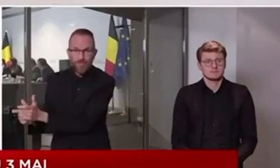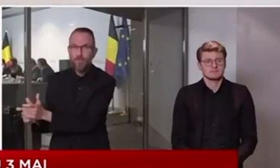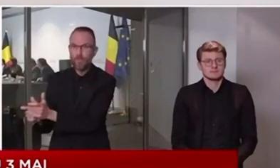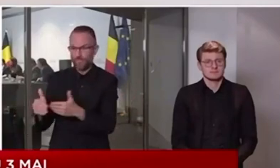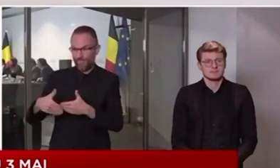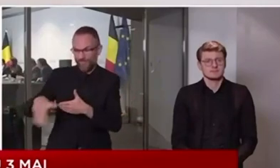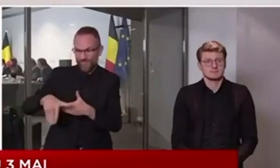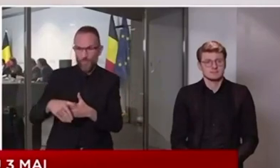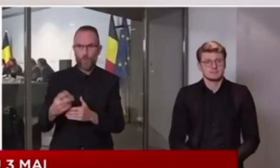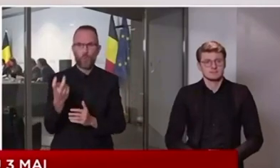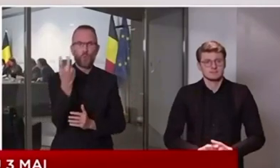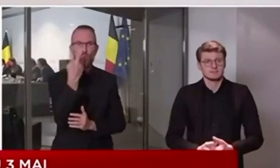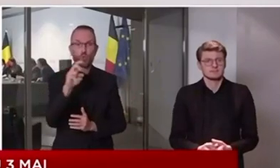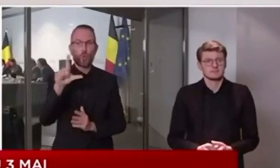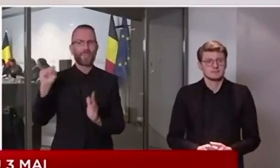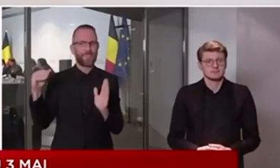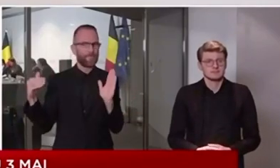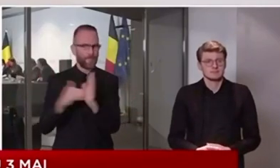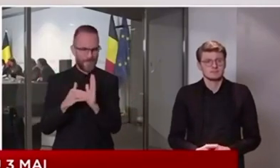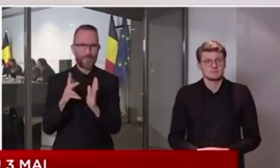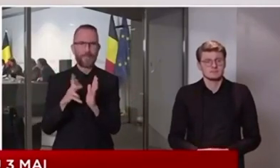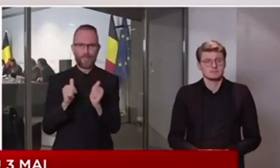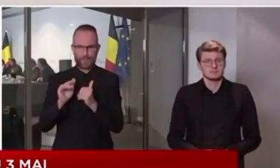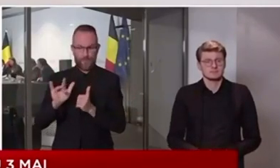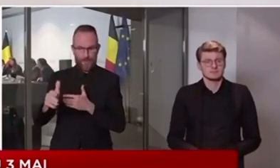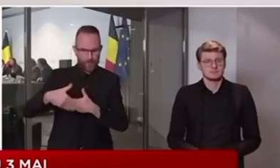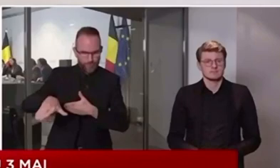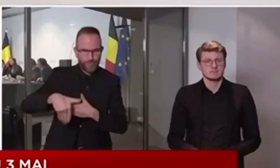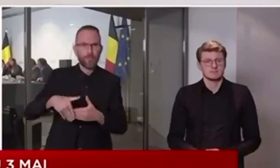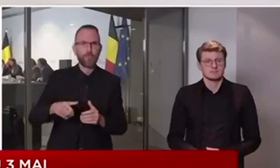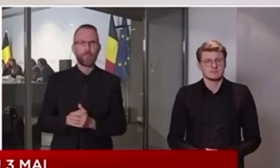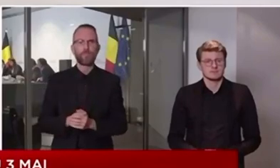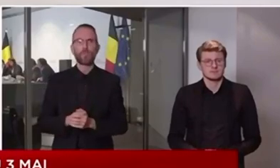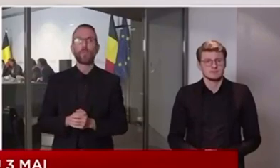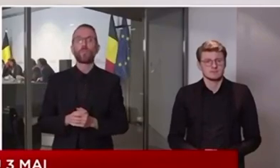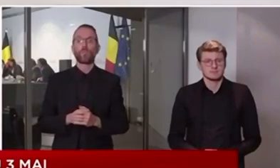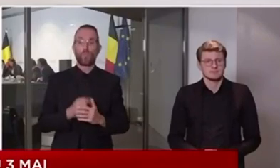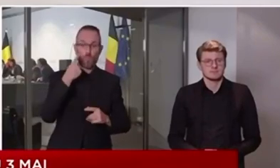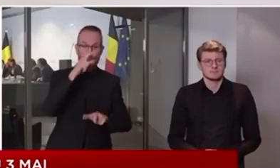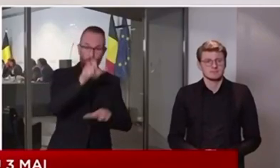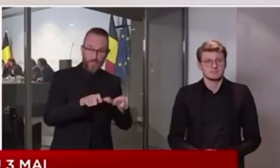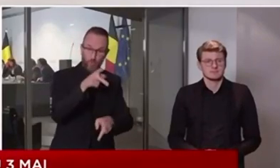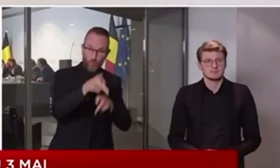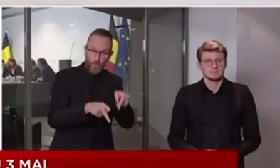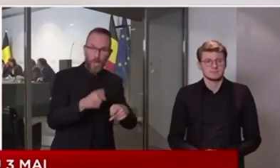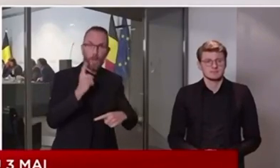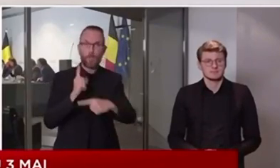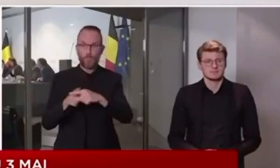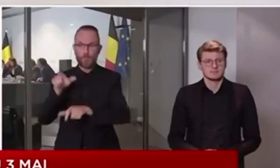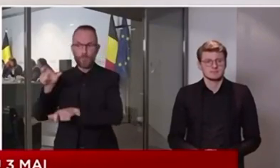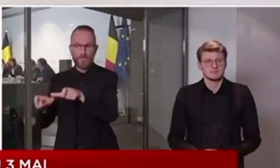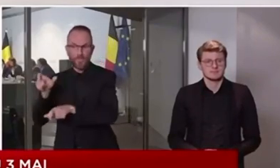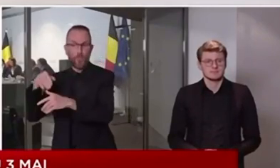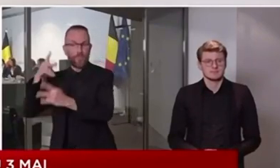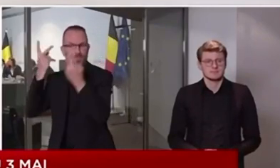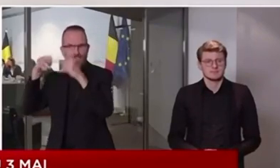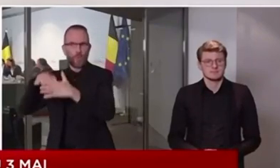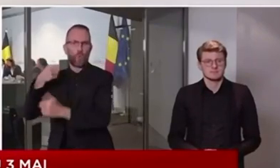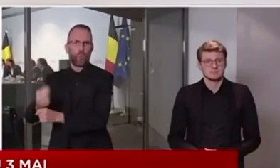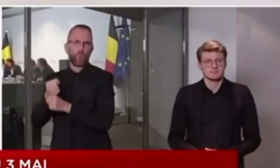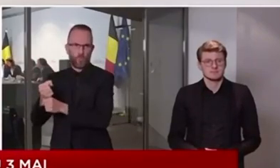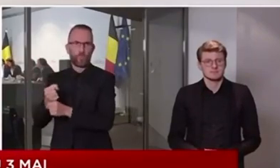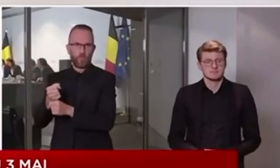du personnel que les résidents. Ce testing, à grande échelle, doit permettre d'intensifier la prise en charge